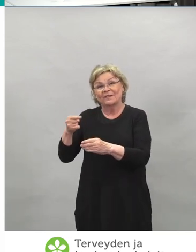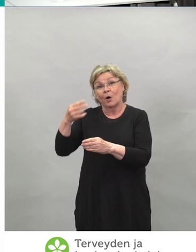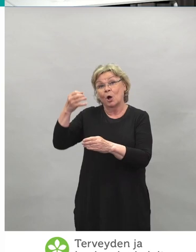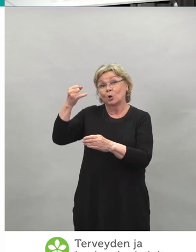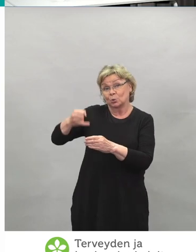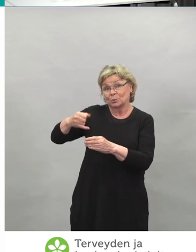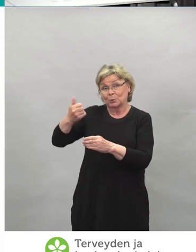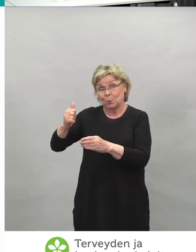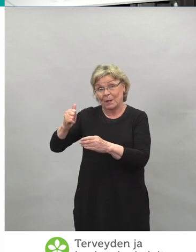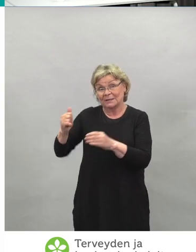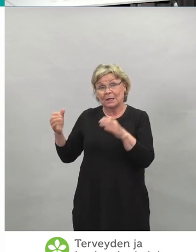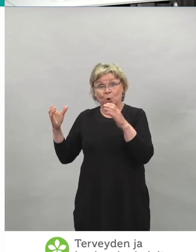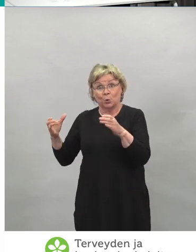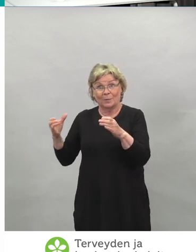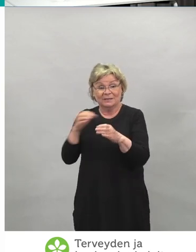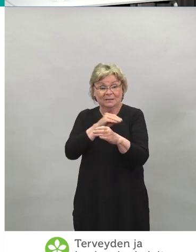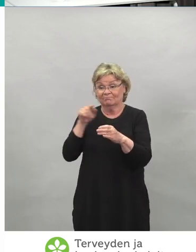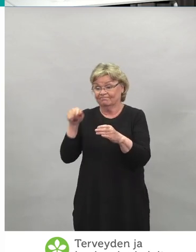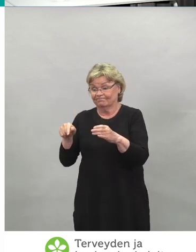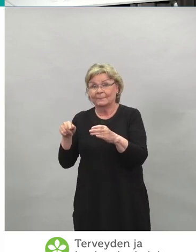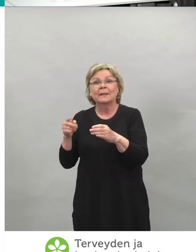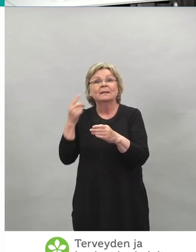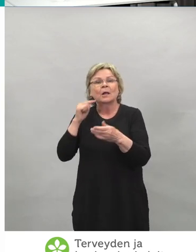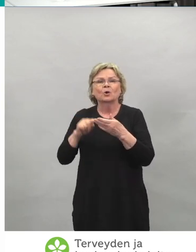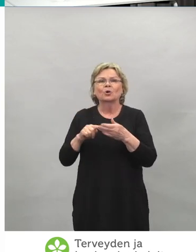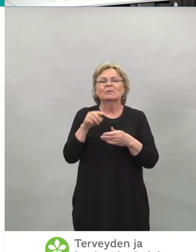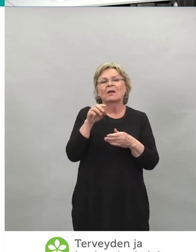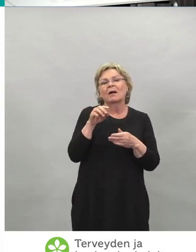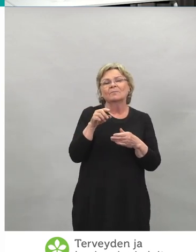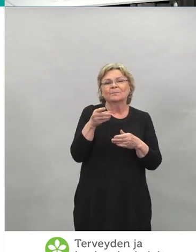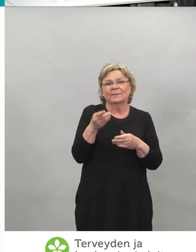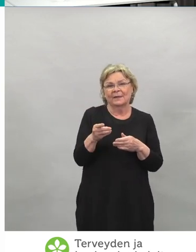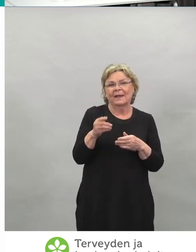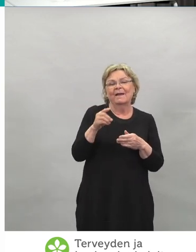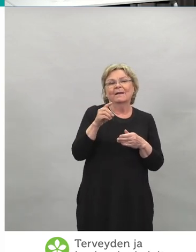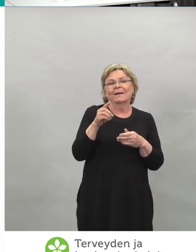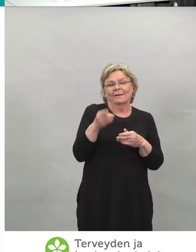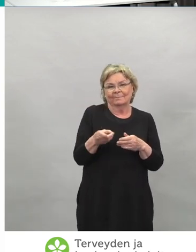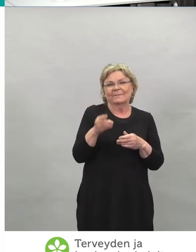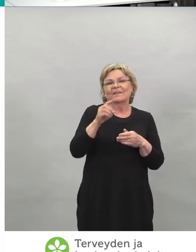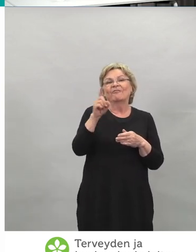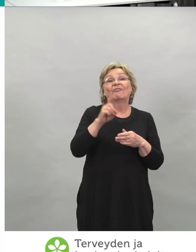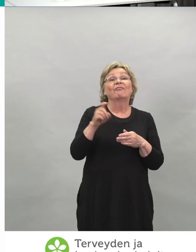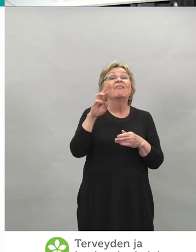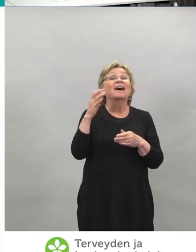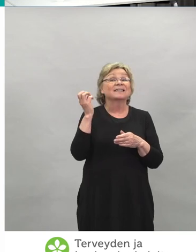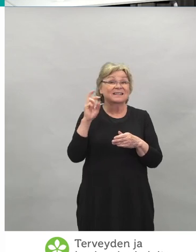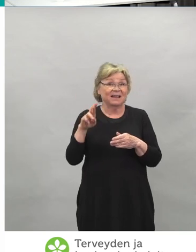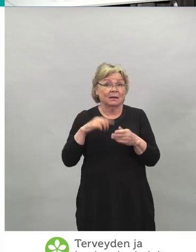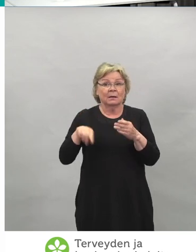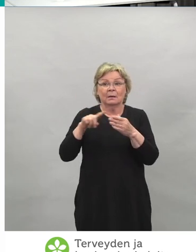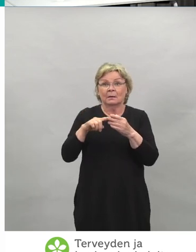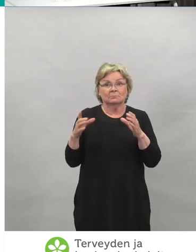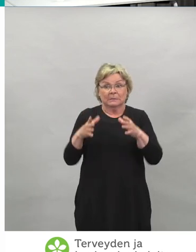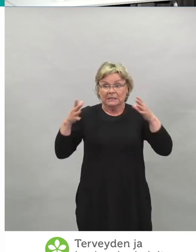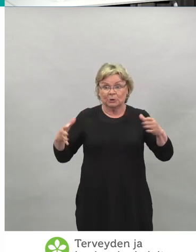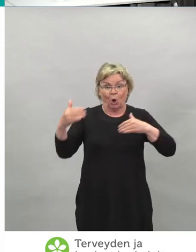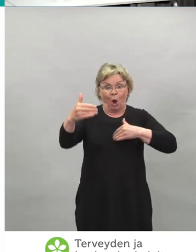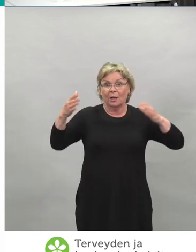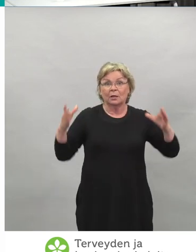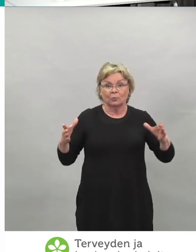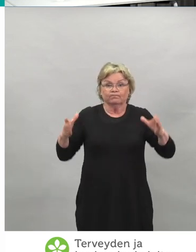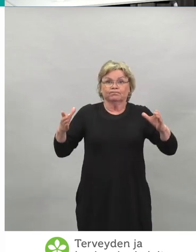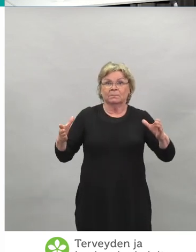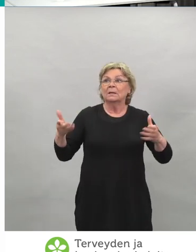BioNTech-Pfizerin rokote, niin se tulee aika isoissa laatikoissa ja pienemmille paikkakunnille tai pienemmille sairaanhoitopiireille, niin